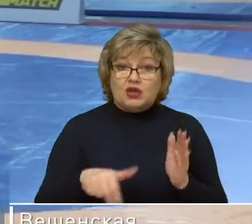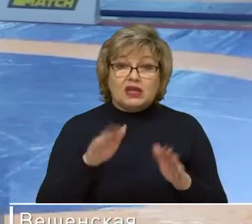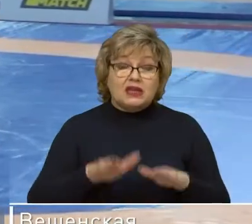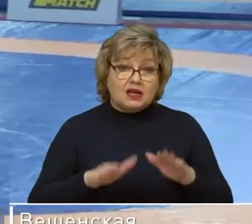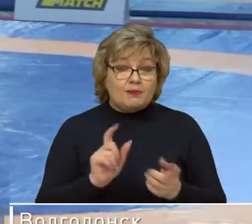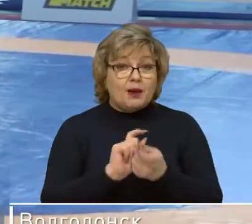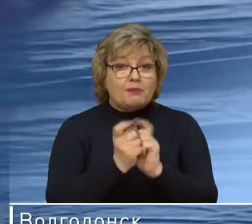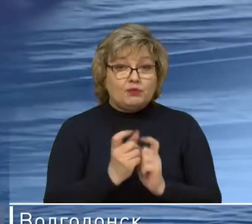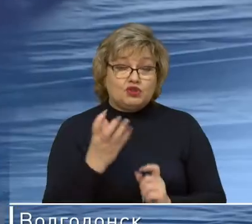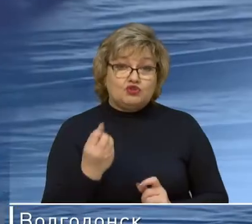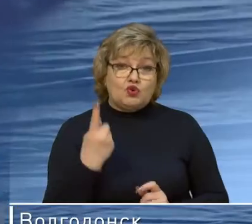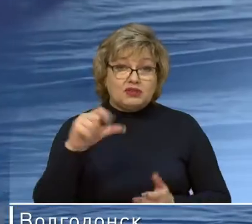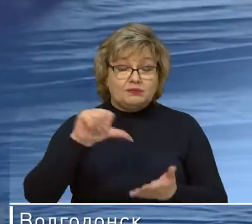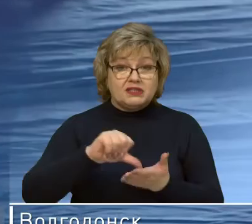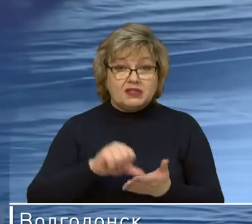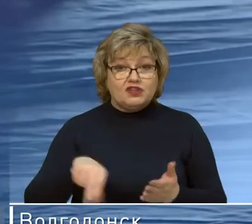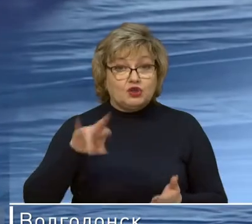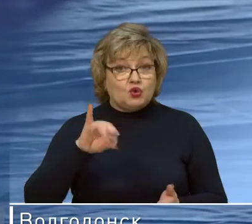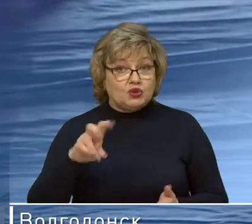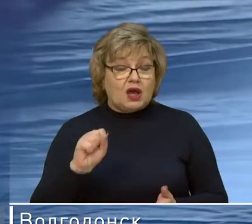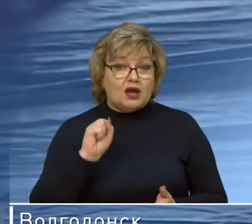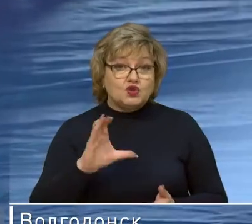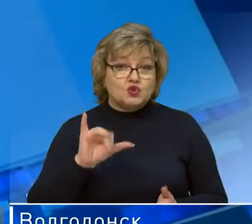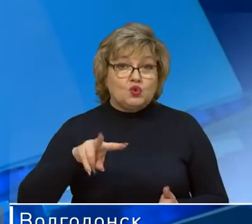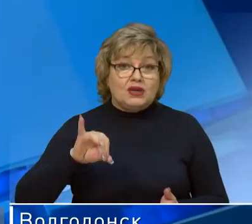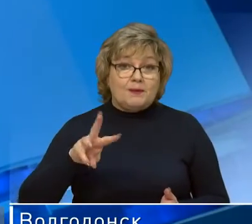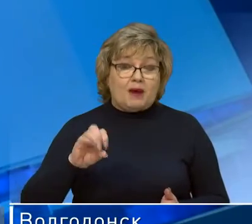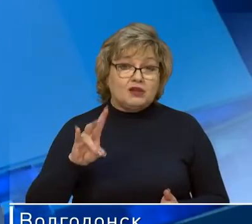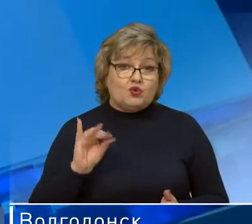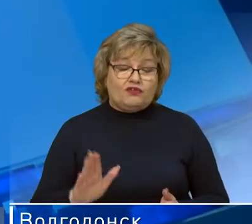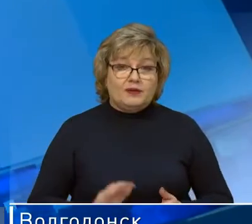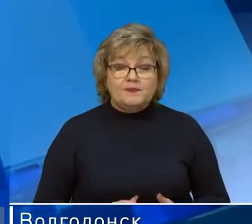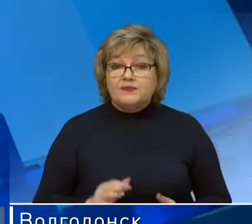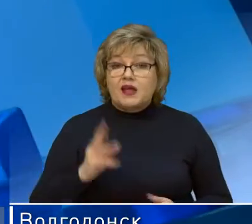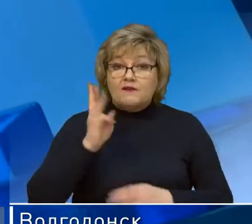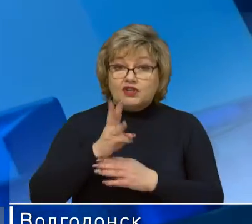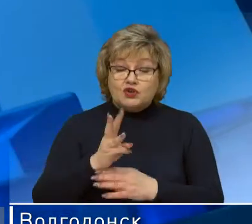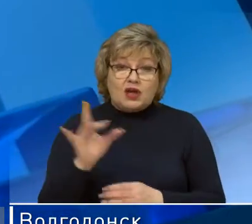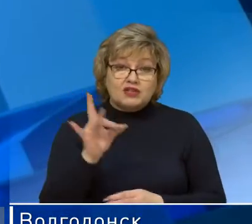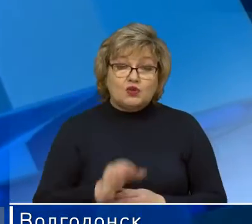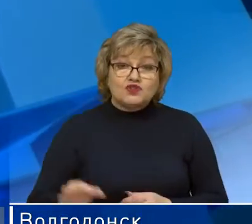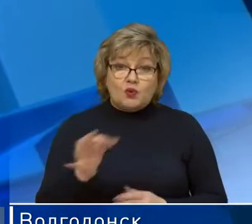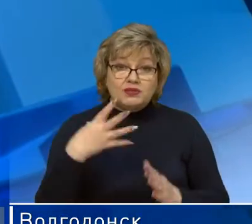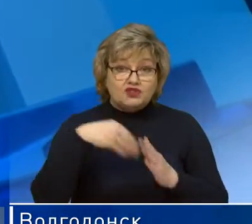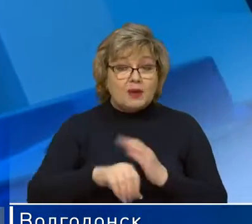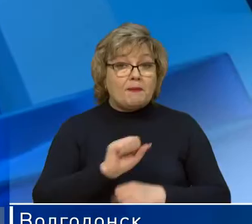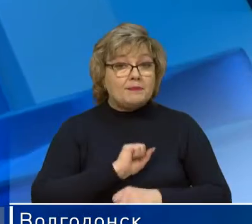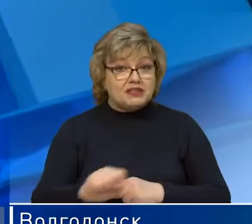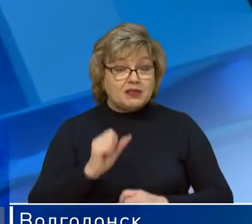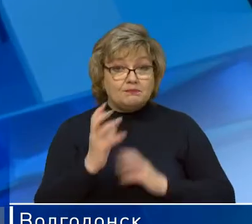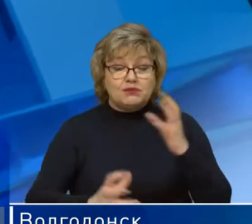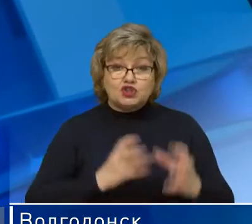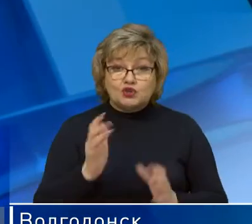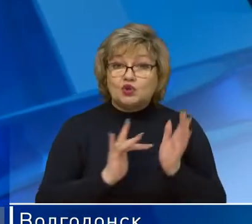поборется еще один представитель Доно Артур Сулейманов. Видеоролик Ростовской области в числе победителей